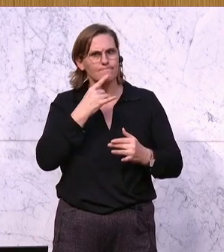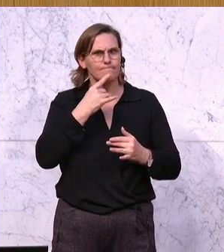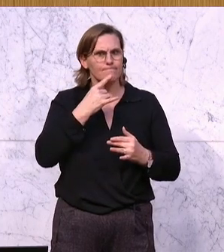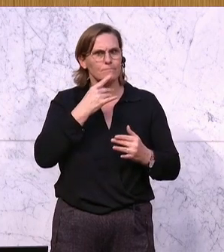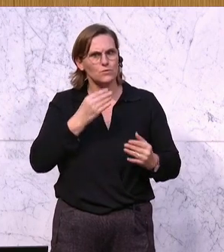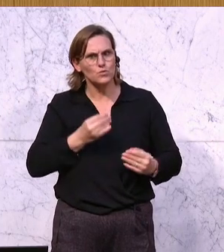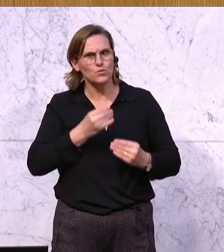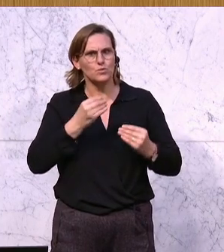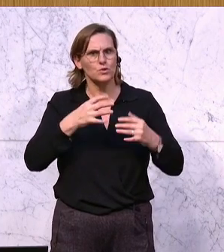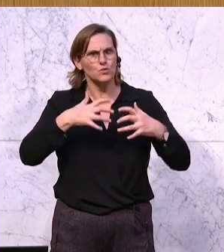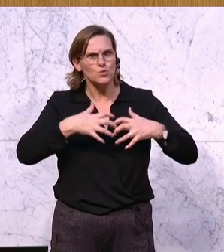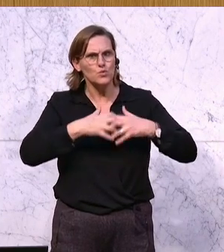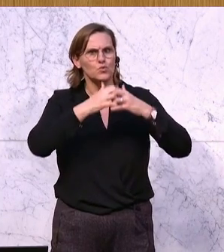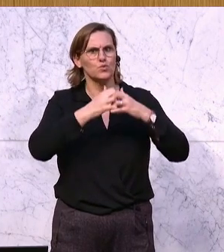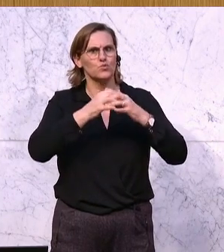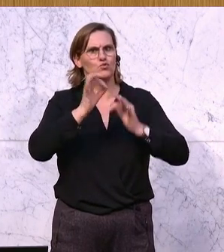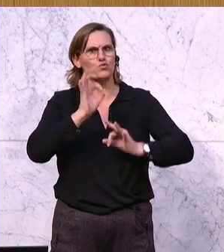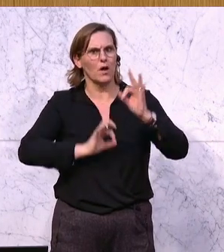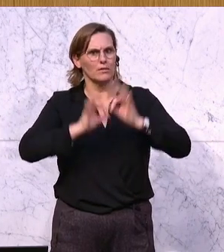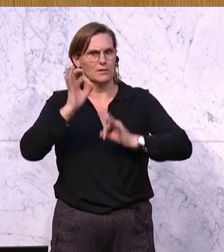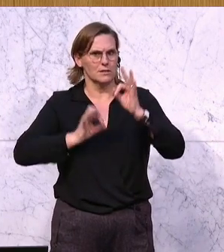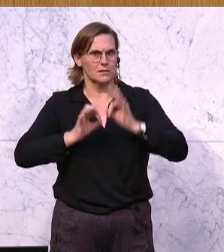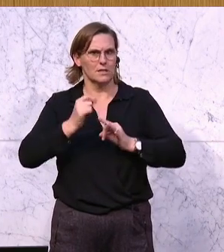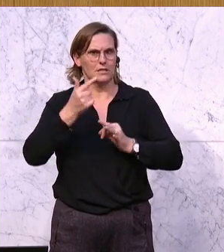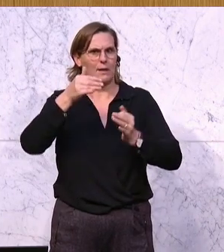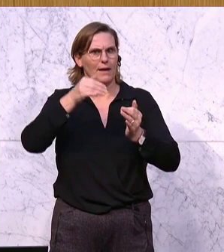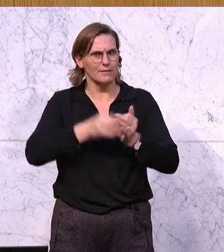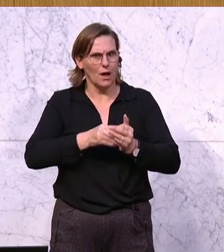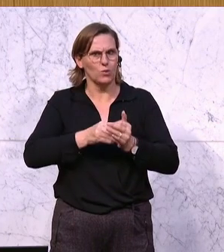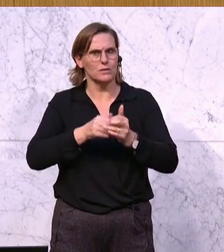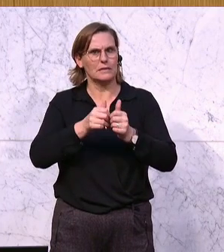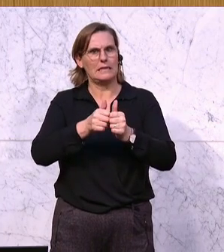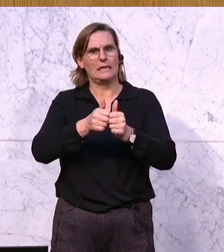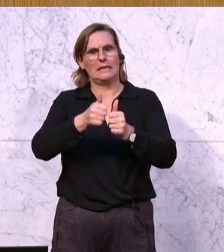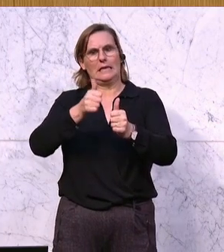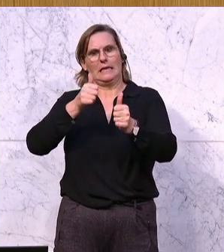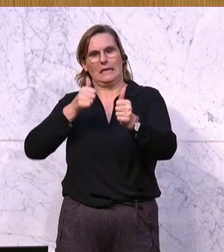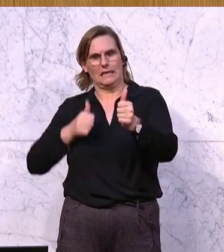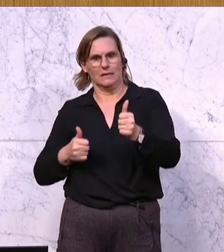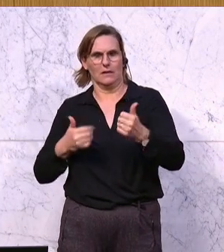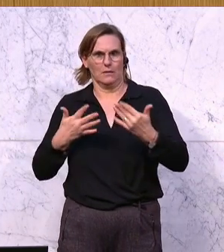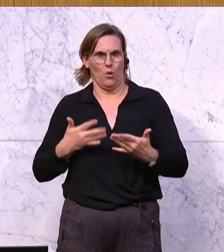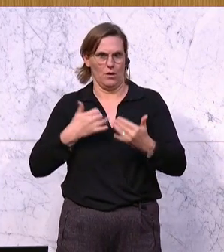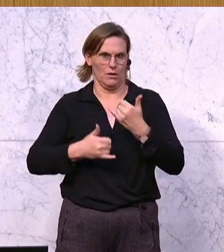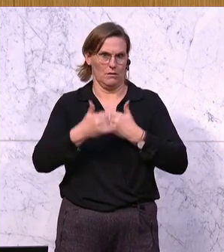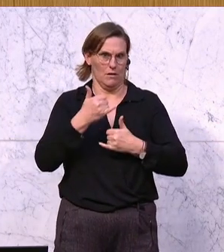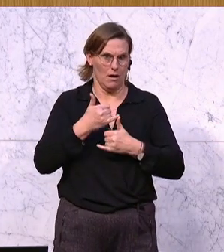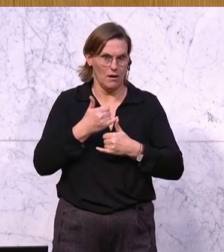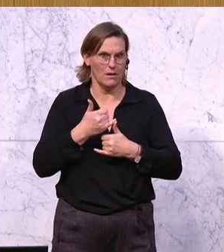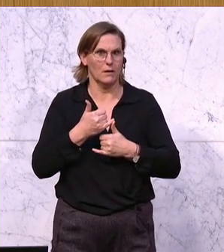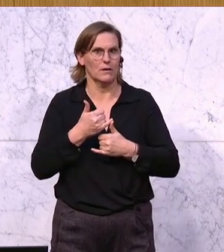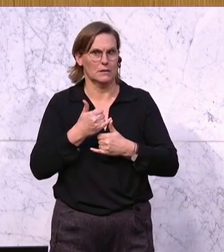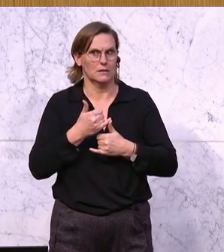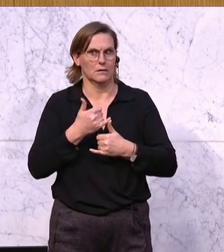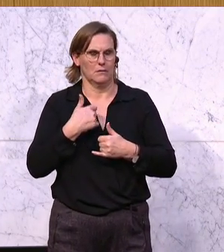Gründungsstatistik heraus, die um 2000 Gründungen hinter den Gründungen dieses Jahres zurückbleibt. Und das gibt letztendlich